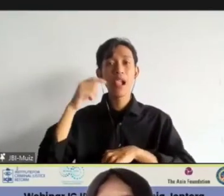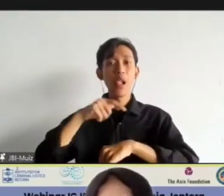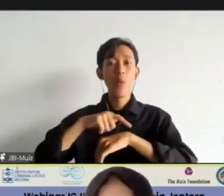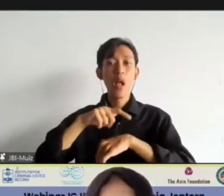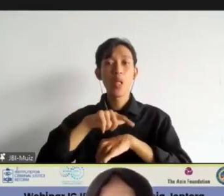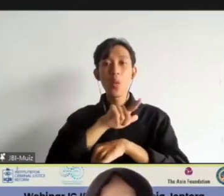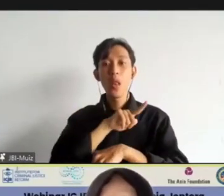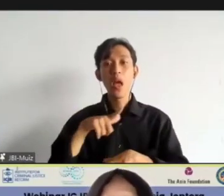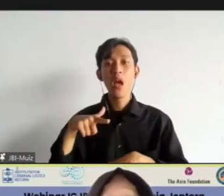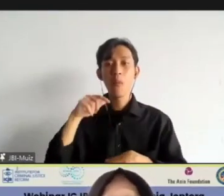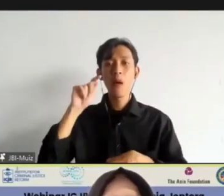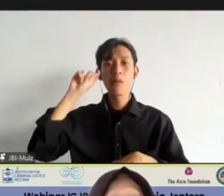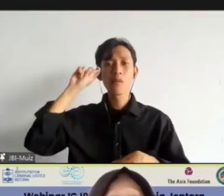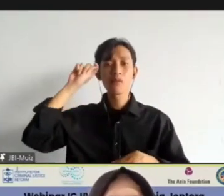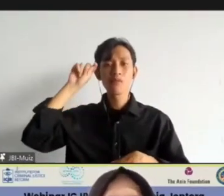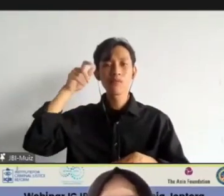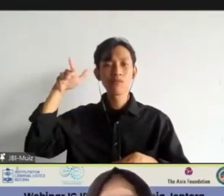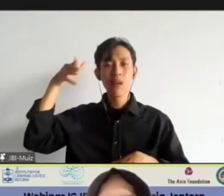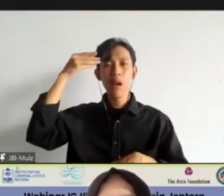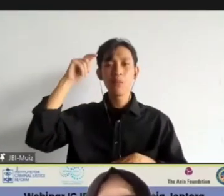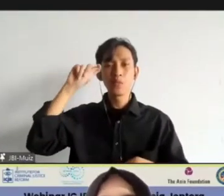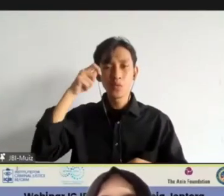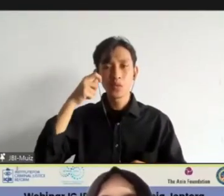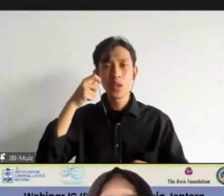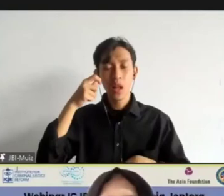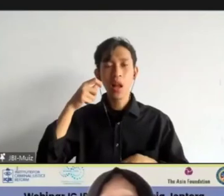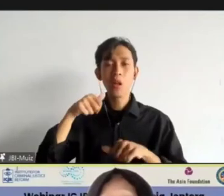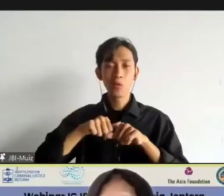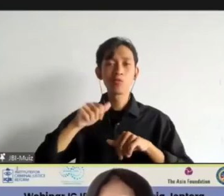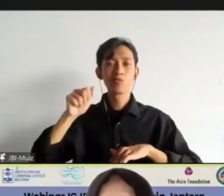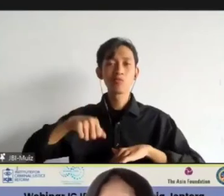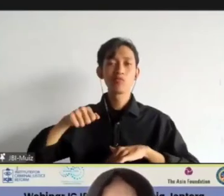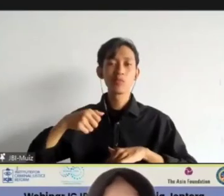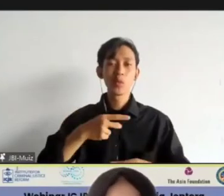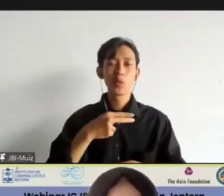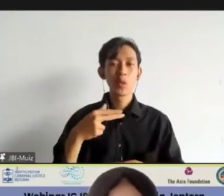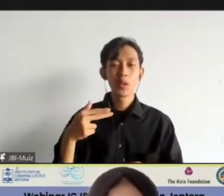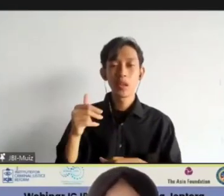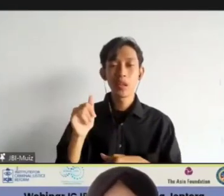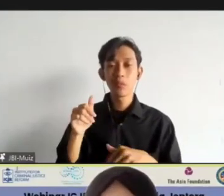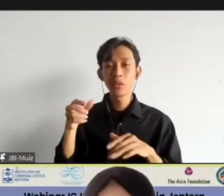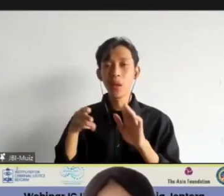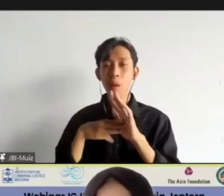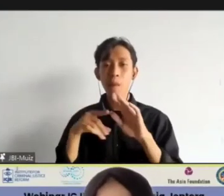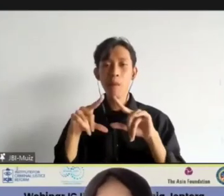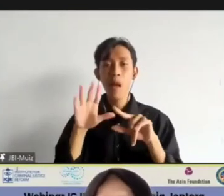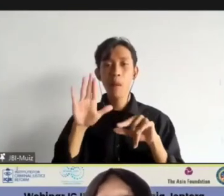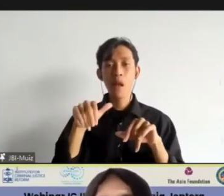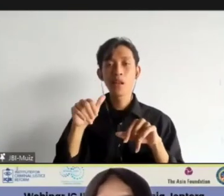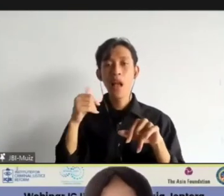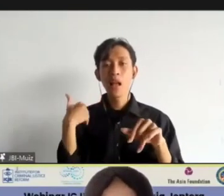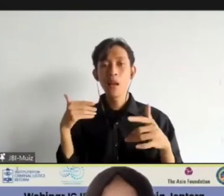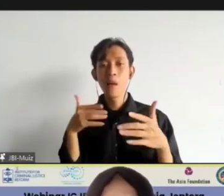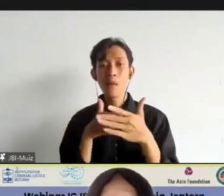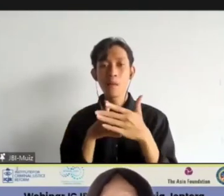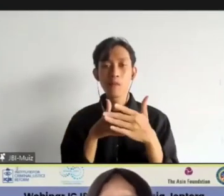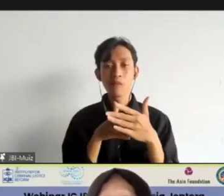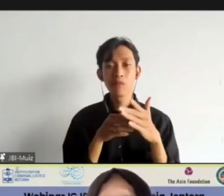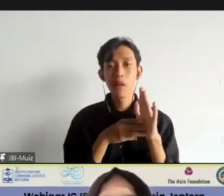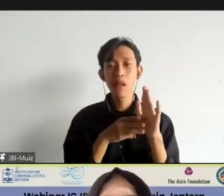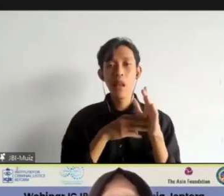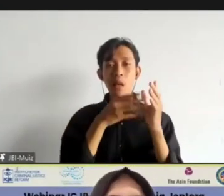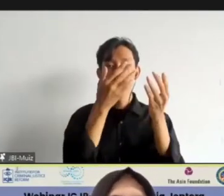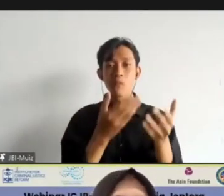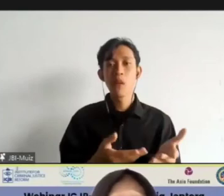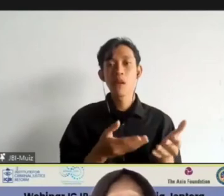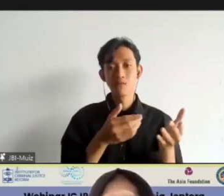serta sulit dimengerti. Kemudian juga peradilan di Indonesia khususnya Mahkamah Agung masih menghadapi persoalan penumpukan beban perkara.